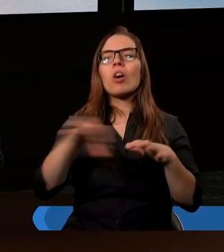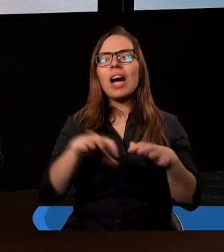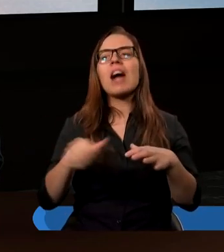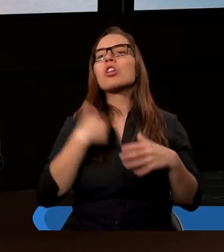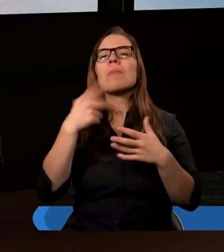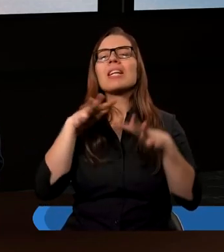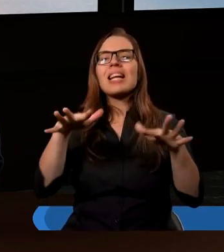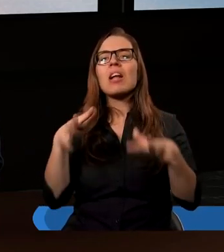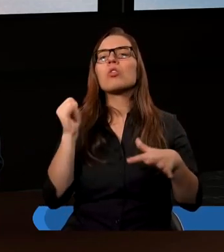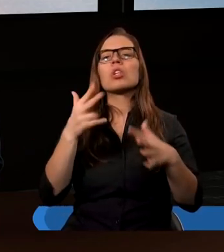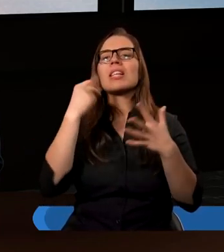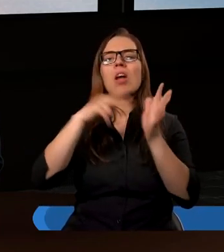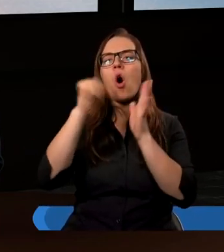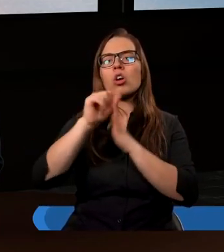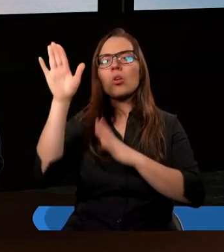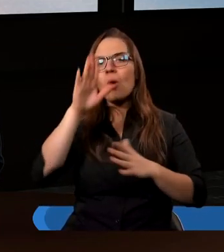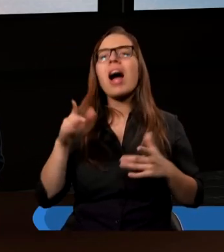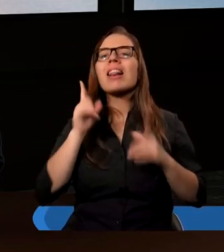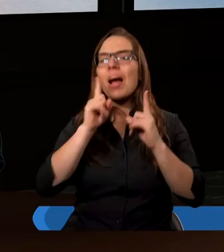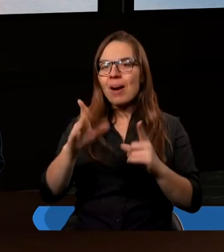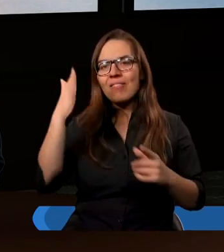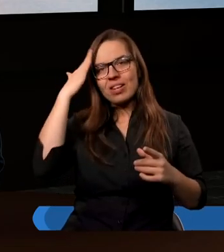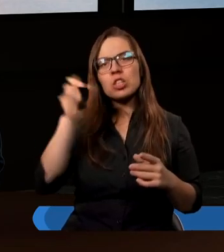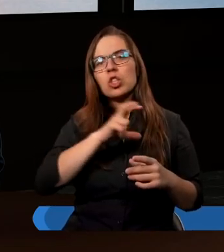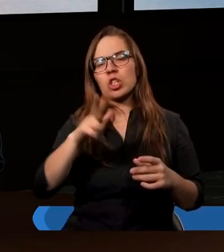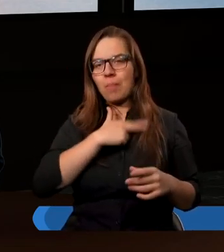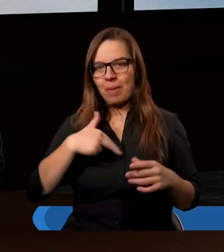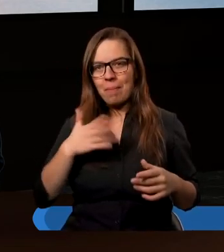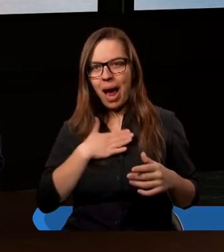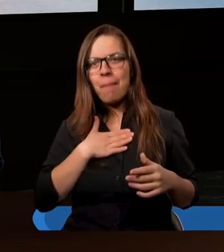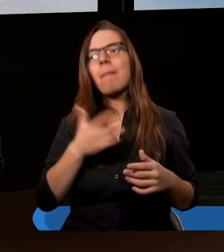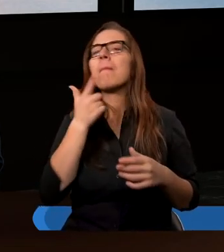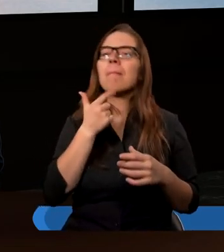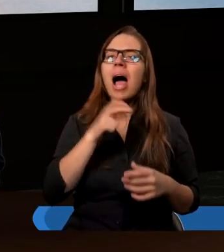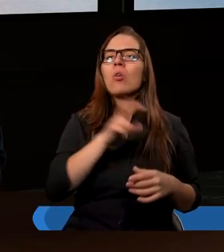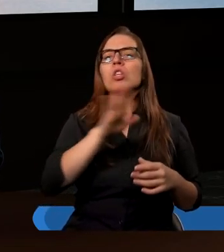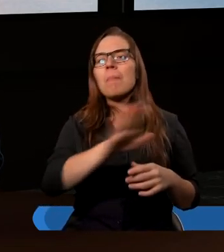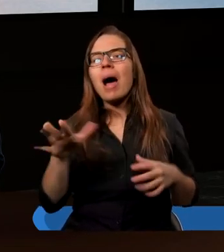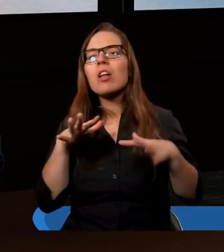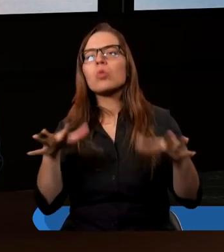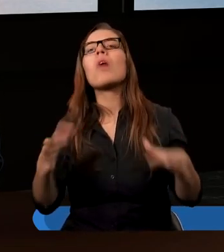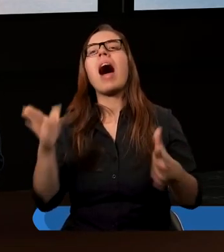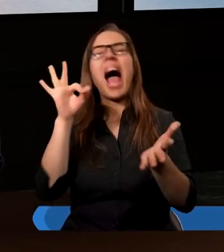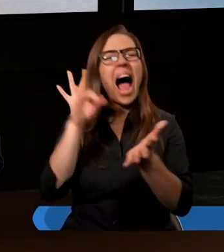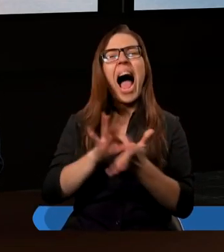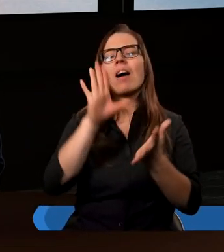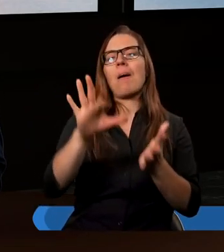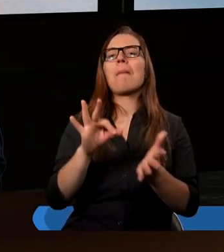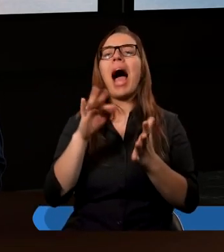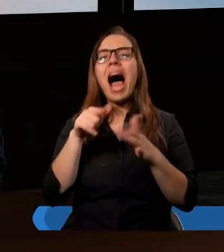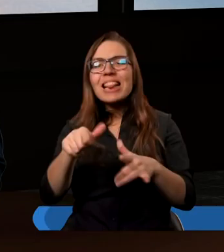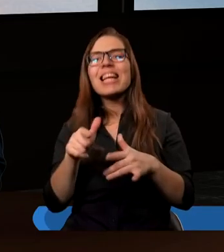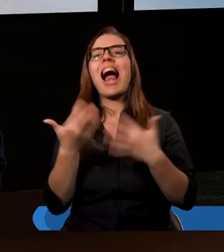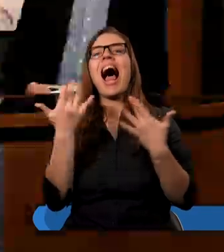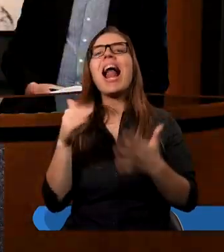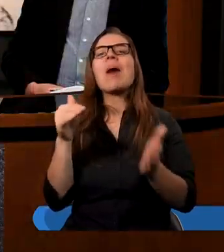nie odszedł od Boga i naprawdę wiesz, że każdy z nas, czy mamy mało, czy mamy dużo, czy mamy cokolwiek, mamy akurat tyle, ile Bóg uważa, że